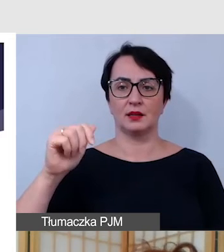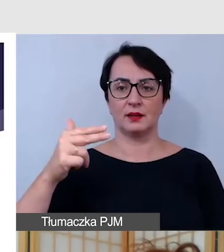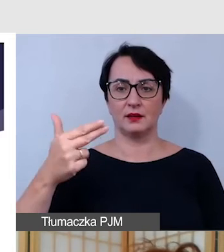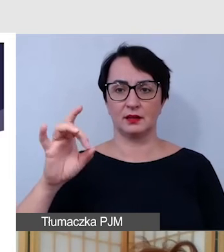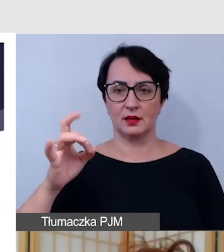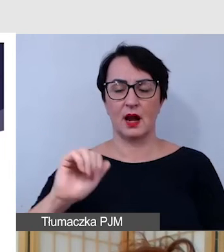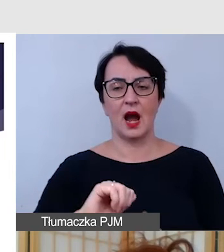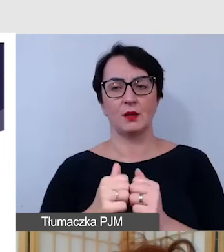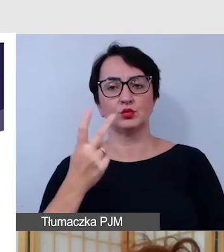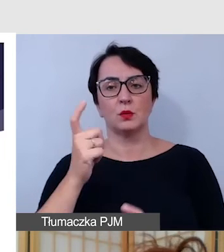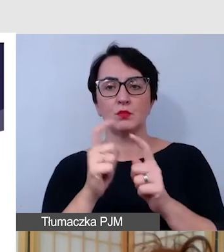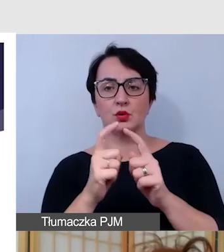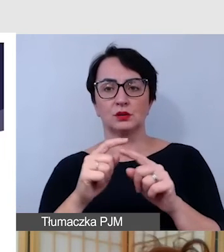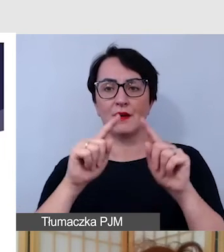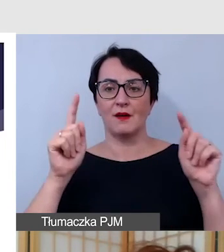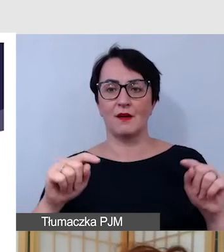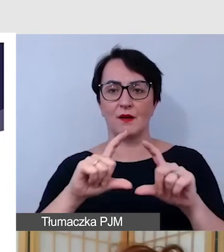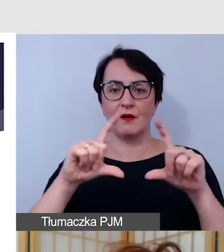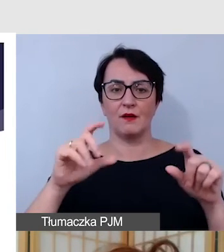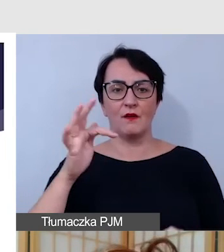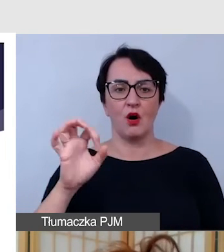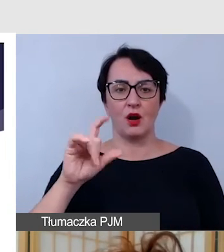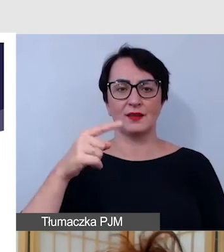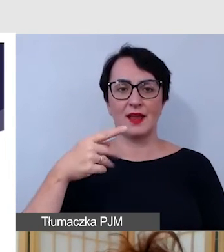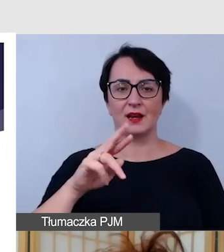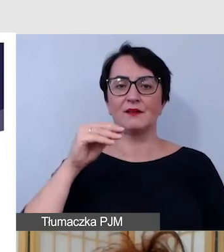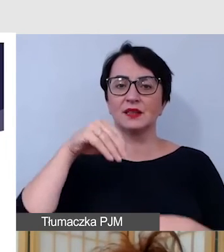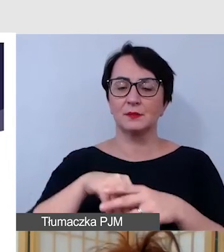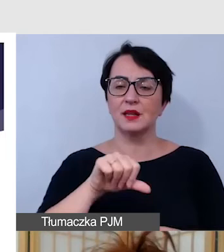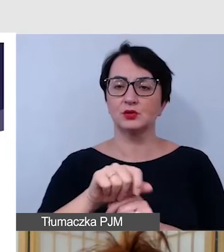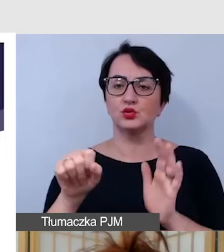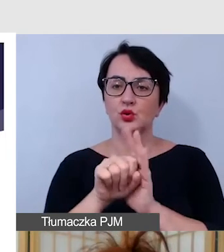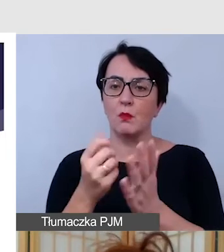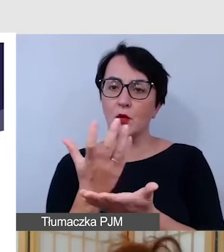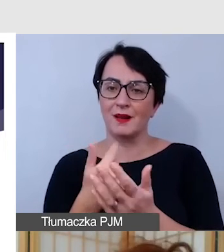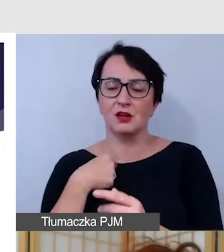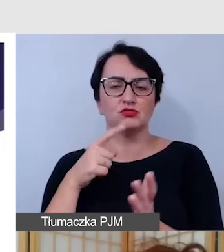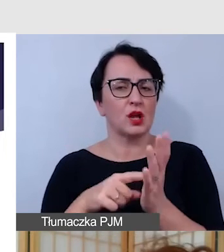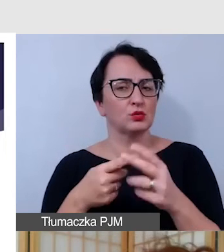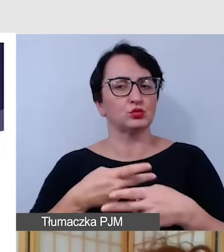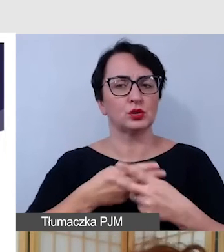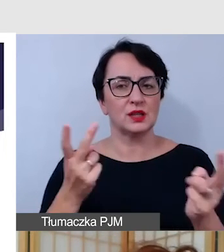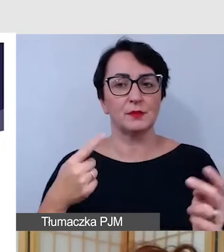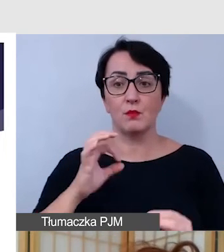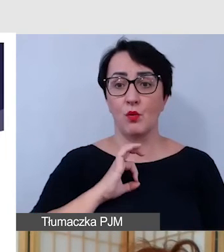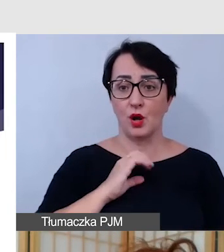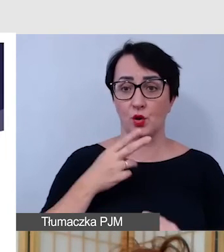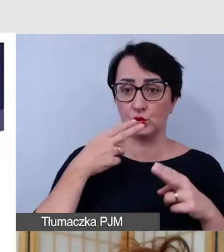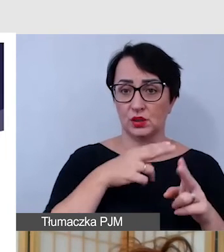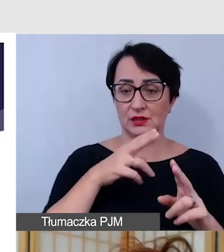drugim punkcie w folderach tutaj zaznaczyłam do pobrania, które ja niejednokrotnie udostępniam uczestników moich zajęć